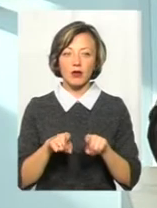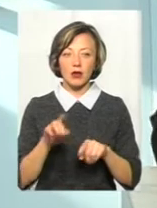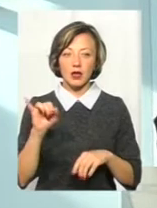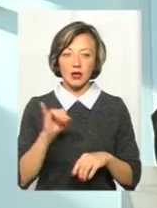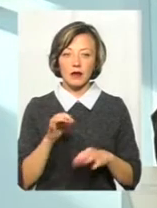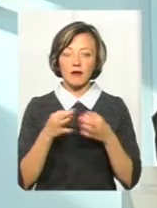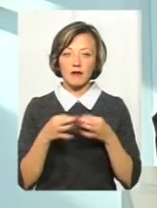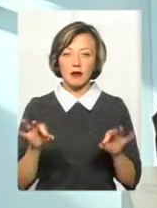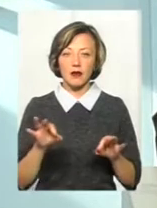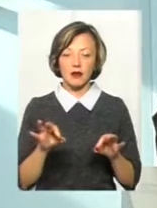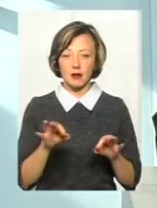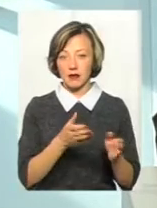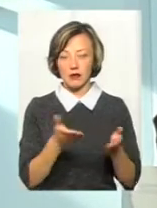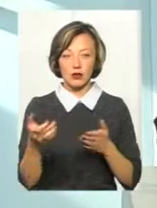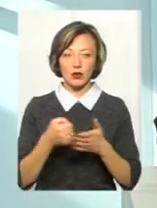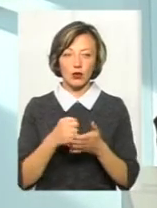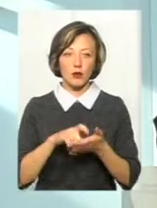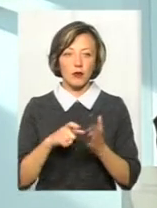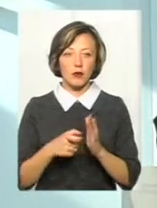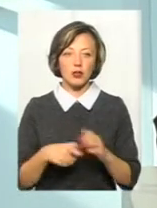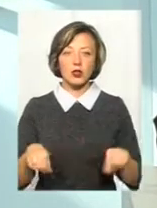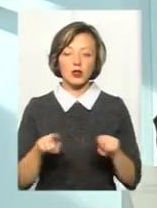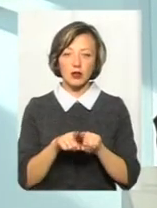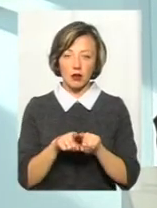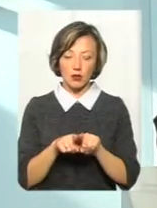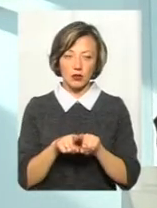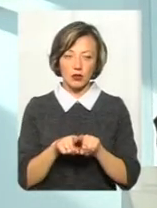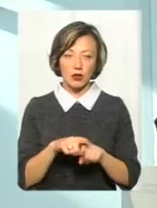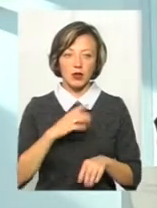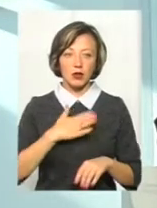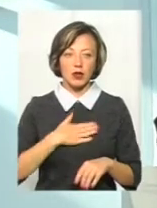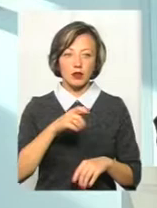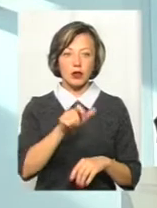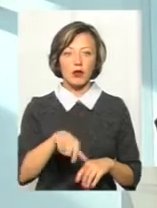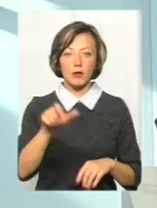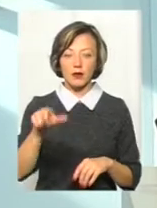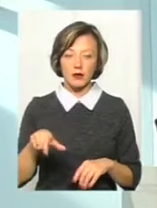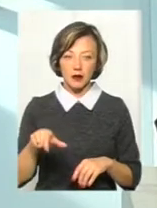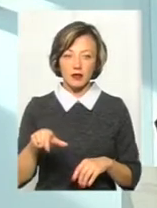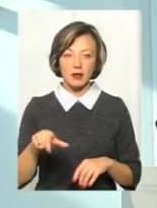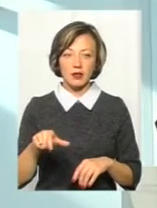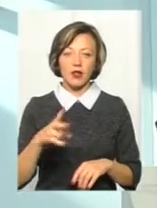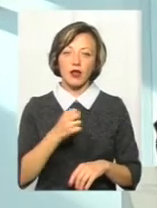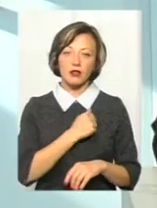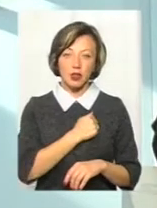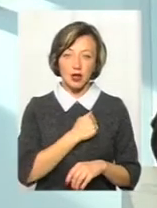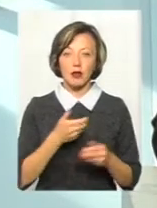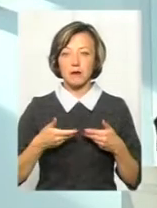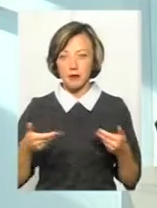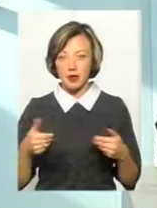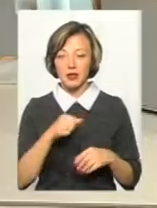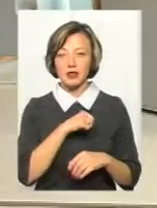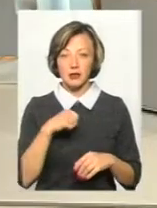громадяни, наші мешканці, на жаль, ми і